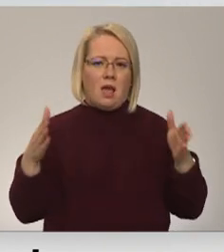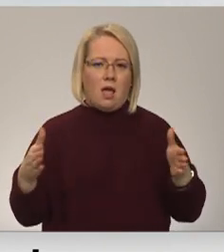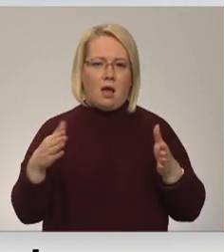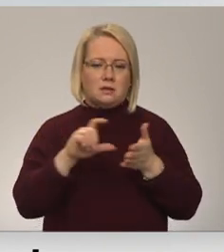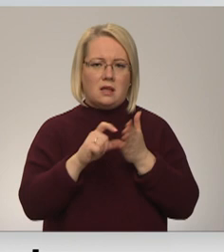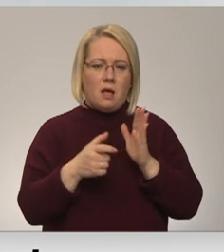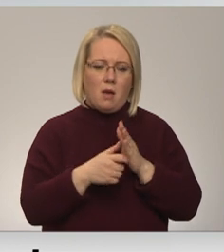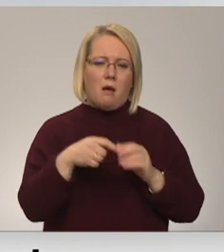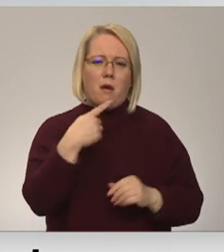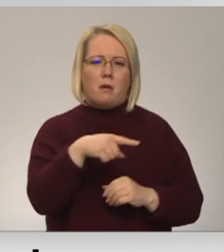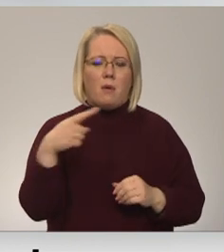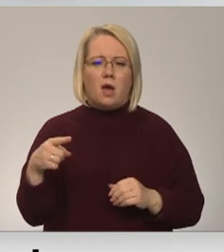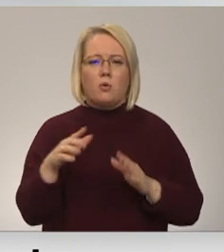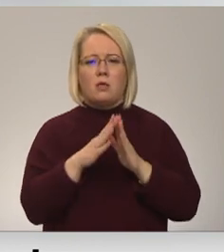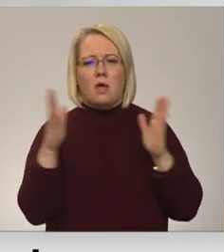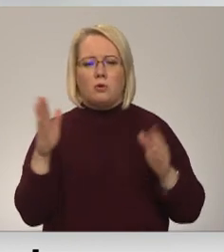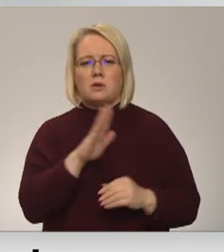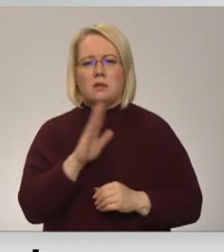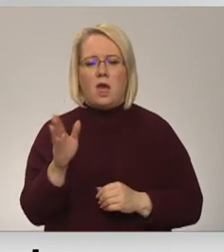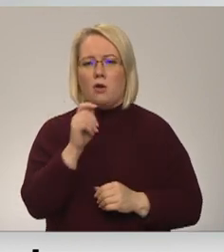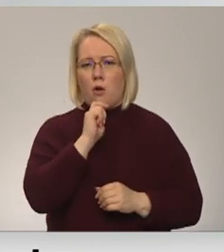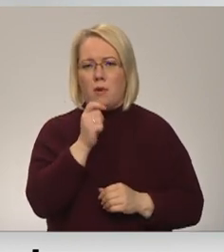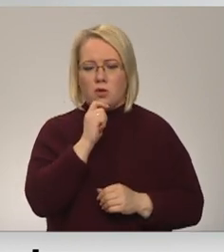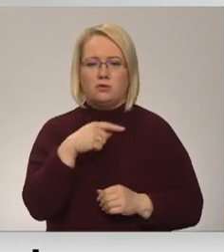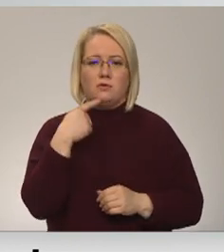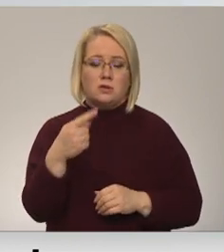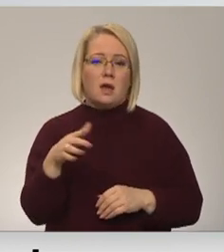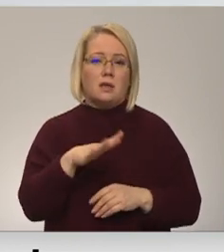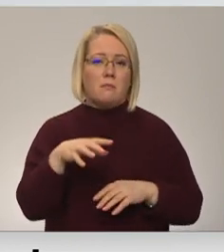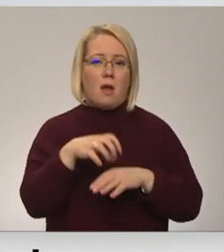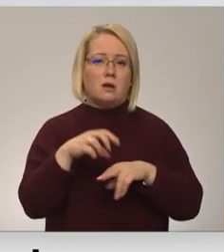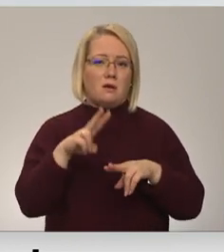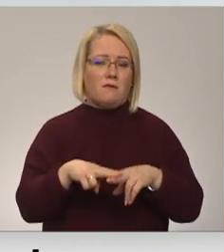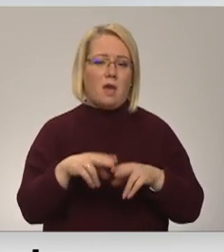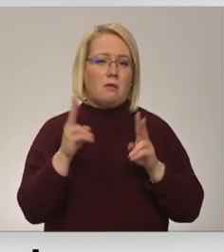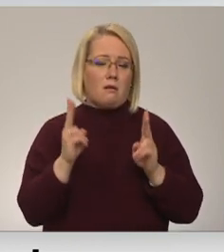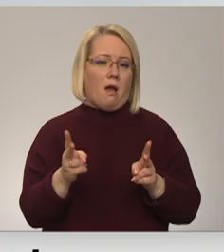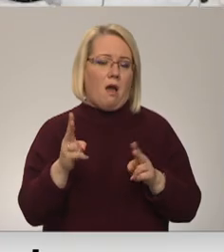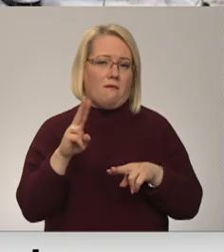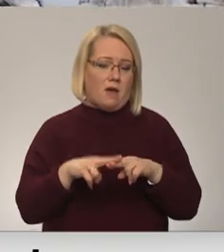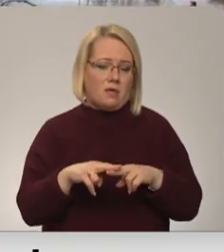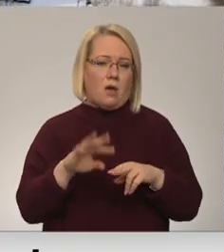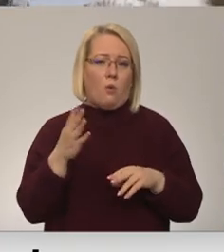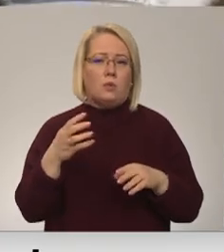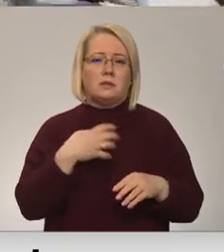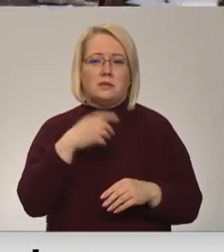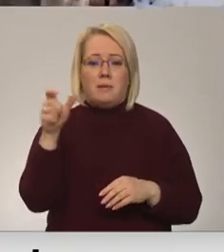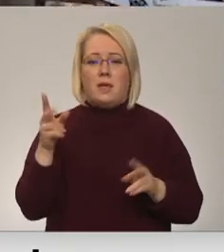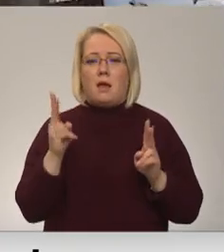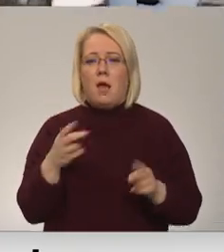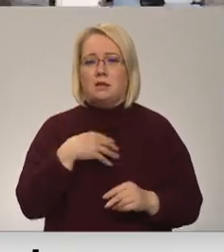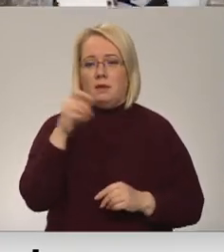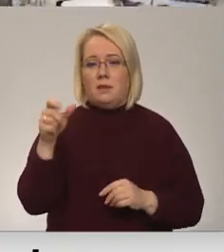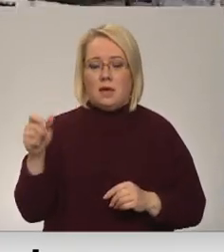varbūt neņemšos gan daudz komentēt, jo man liekas praksa kā praksa, slimnieki kā slimnieki. Šo ģimenes ārsti,